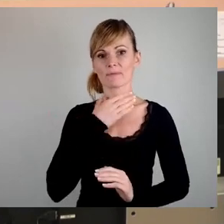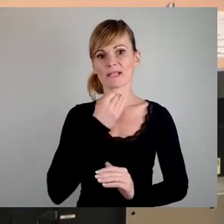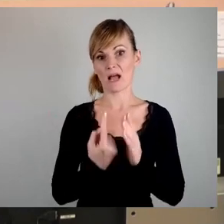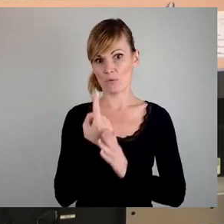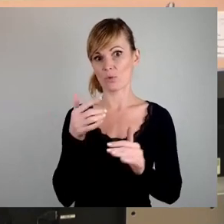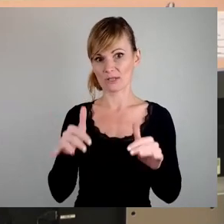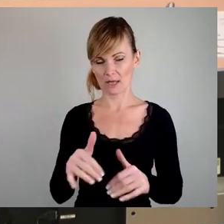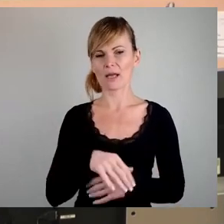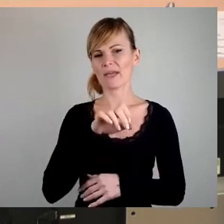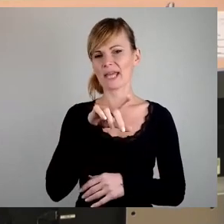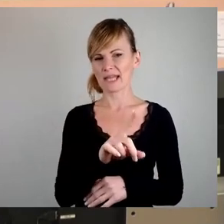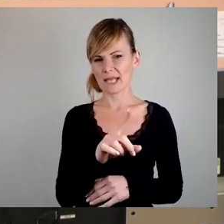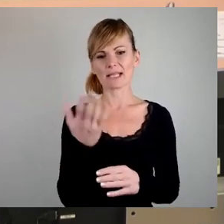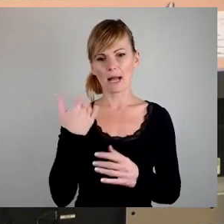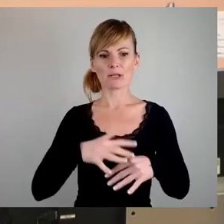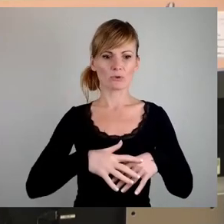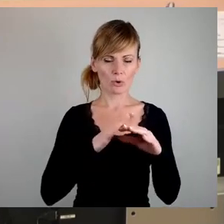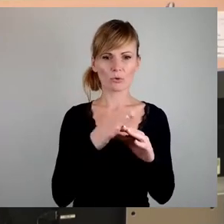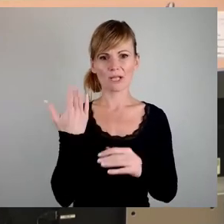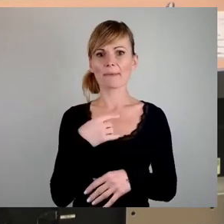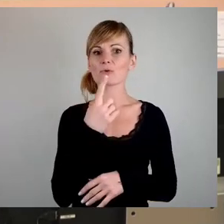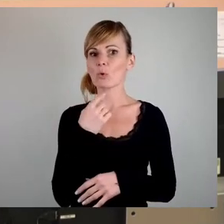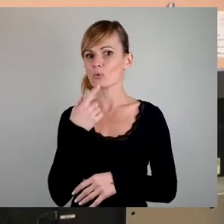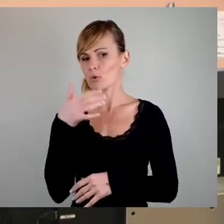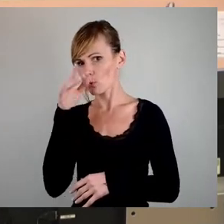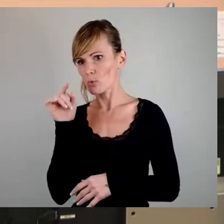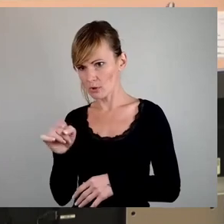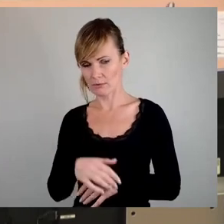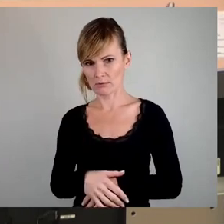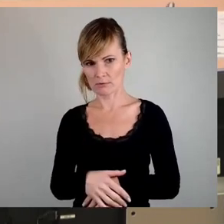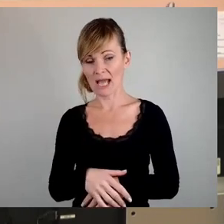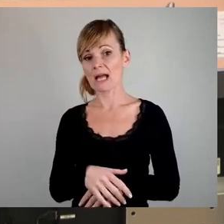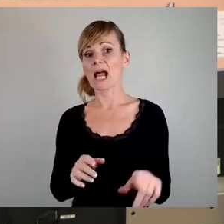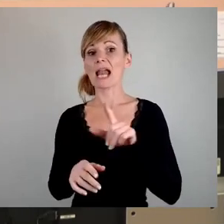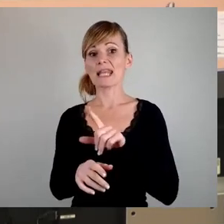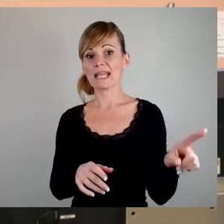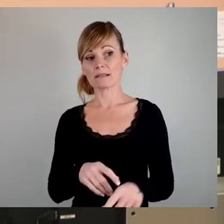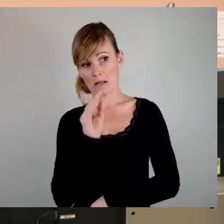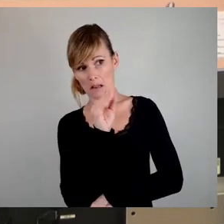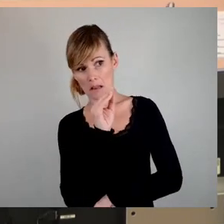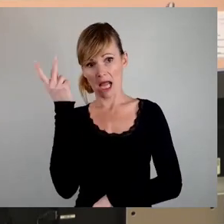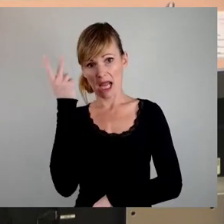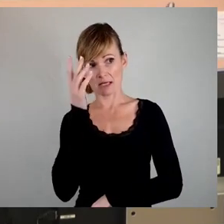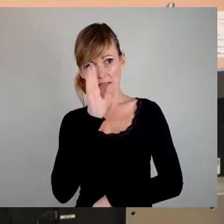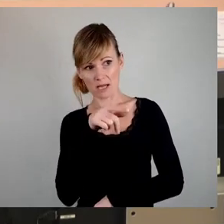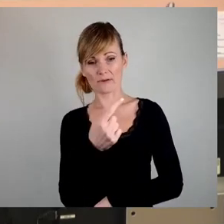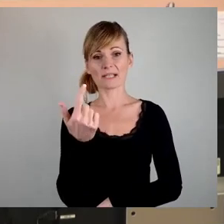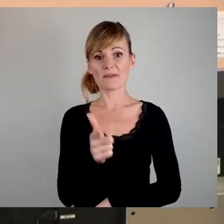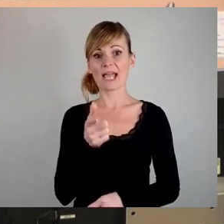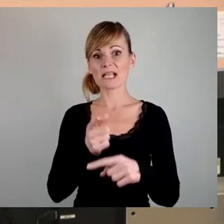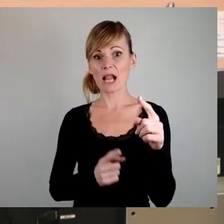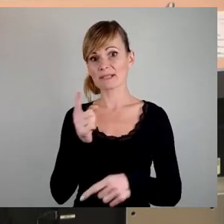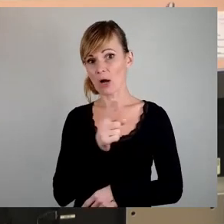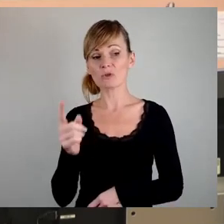vollmundig von Rot-Rot-Grün, da darf ich Sie gern mal auf der linken Seite erinnern, versprochenen zweieinhalbtausend Wohnungen in den